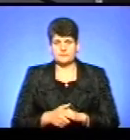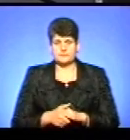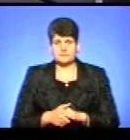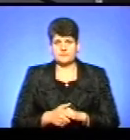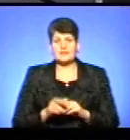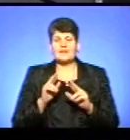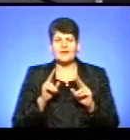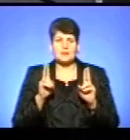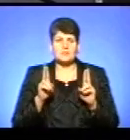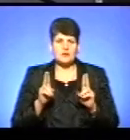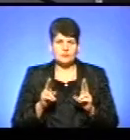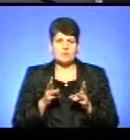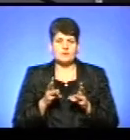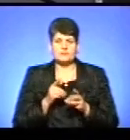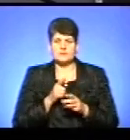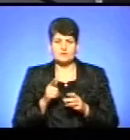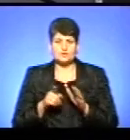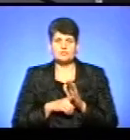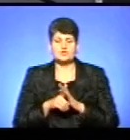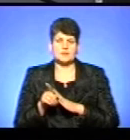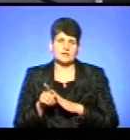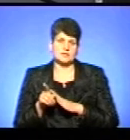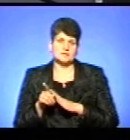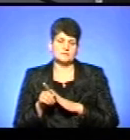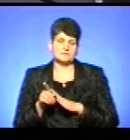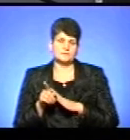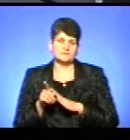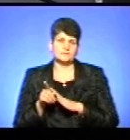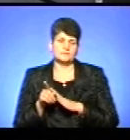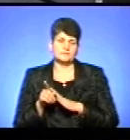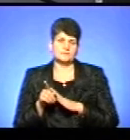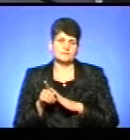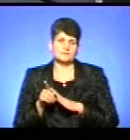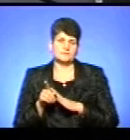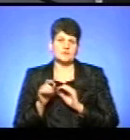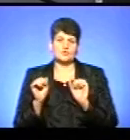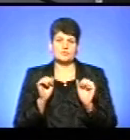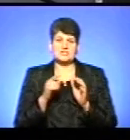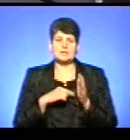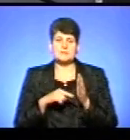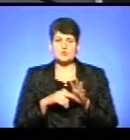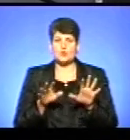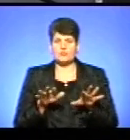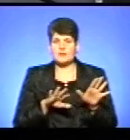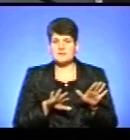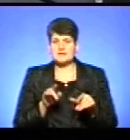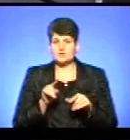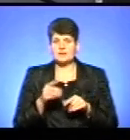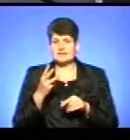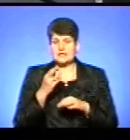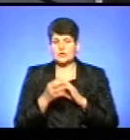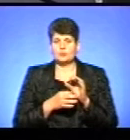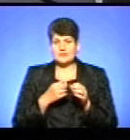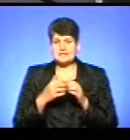Як правило, опалювальний період розпочинається розпорядженням міського голови. Після того, як три доби